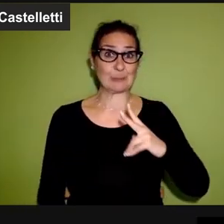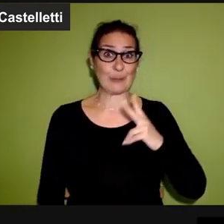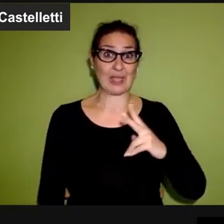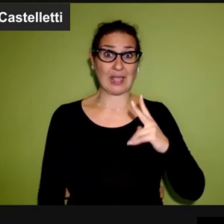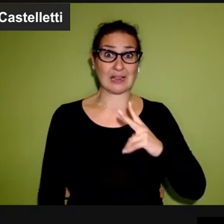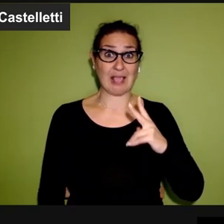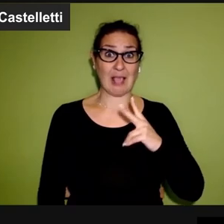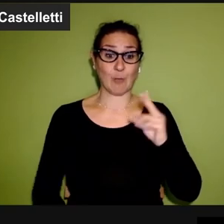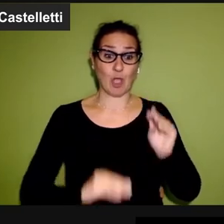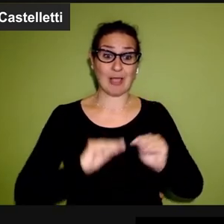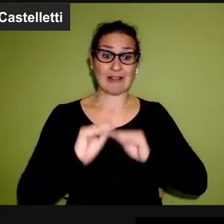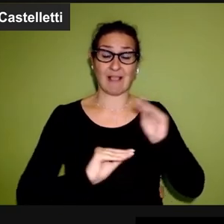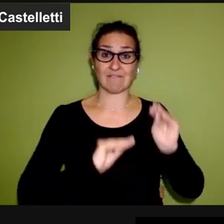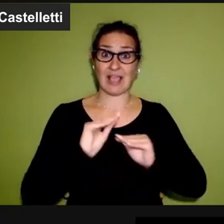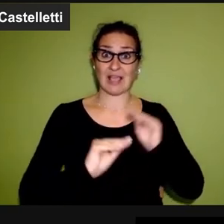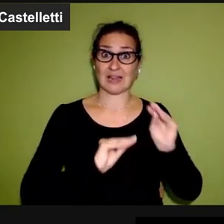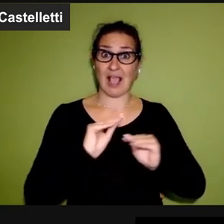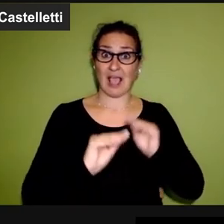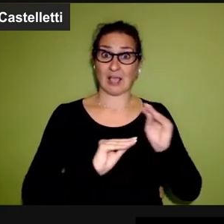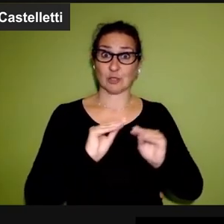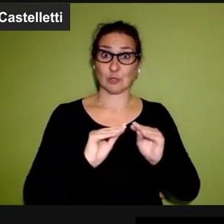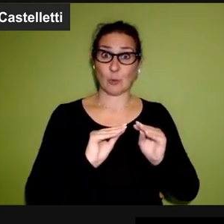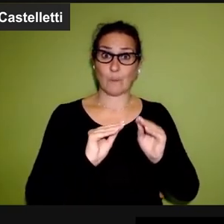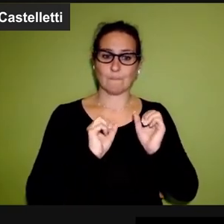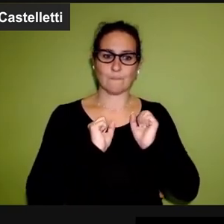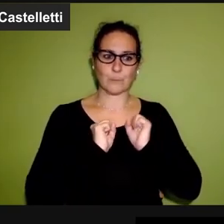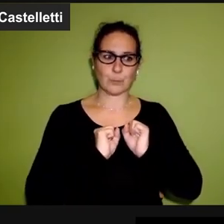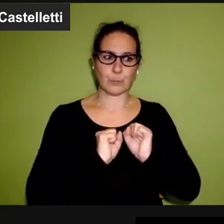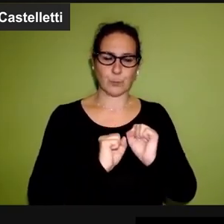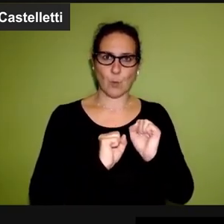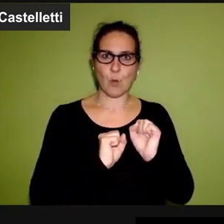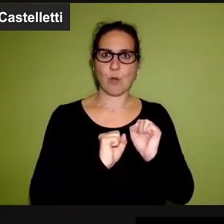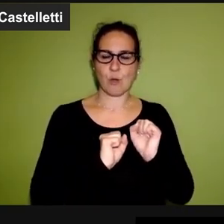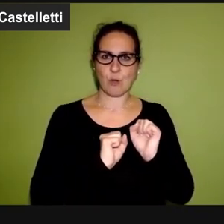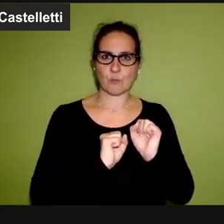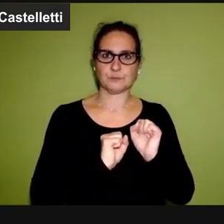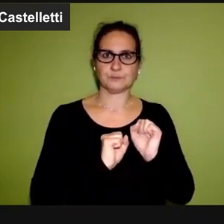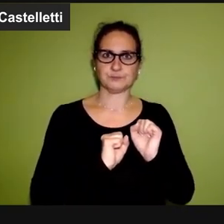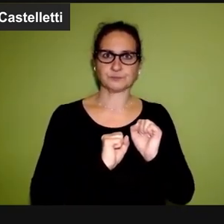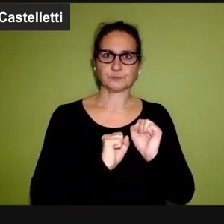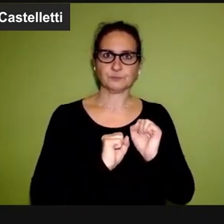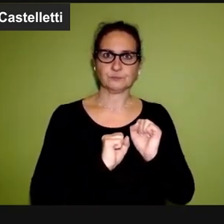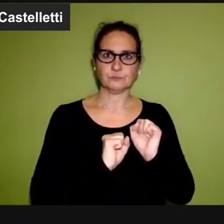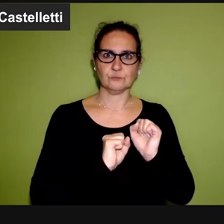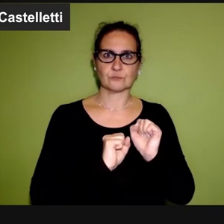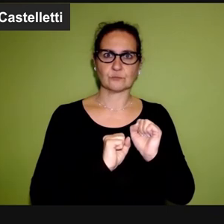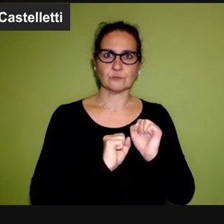Speriamo che con questo referendum succeda qualcosa di ancora più